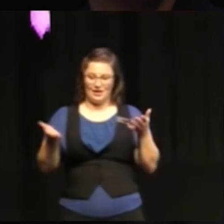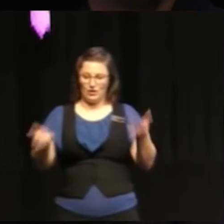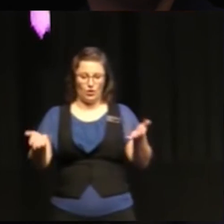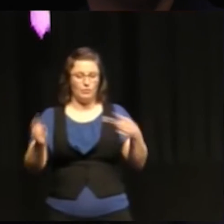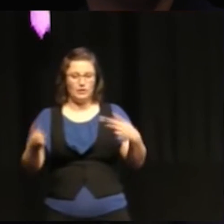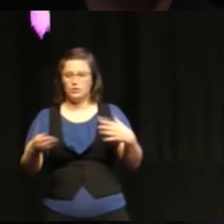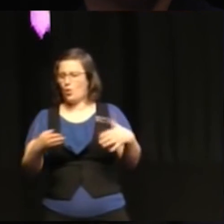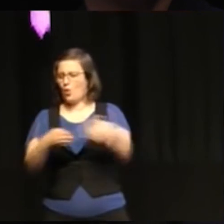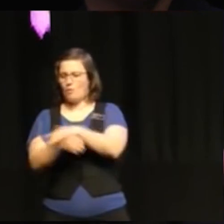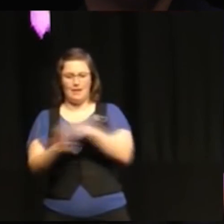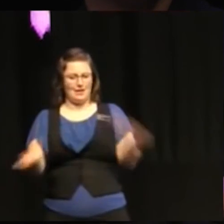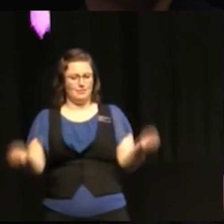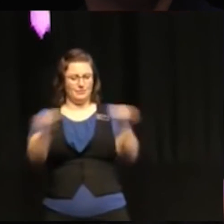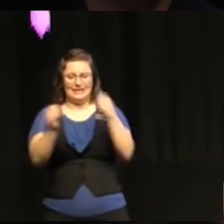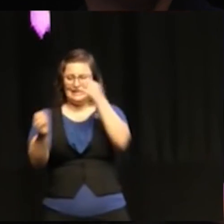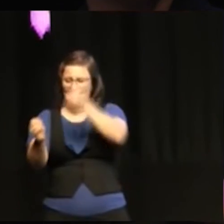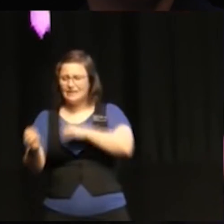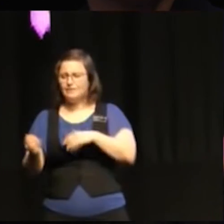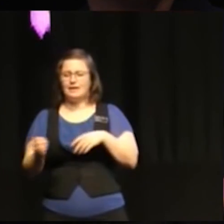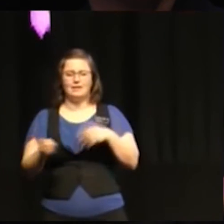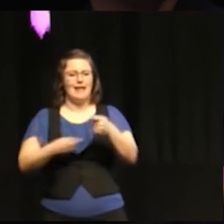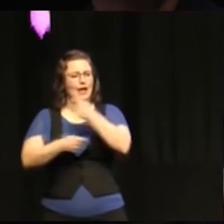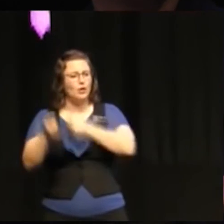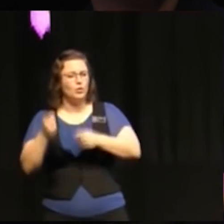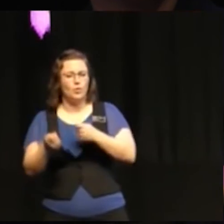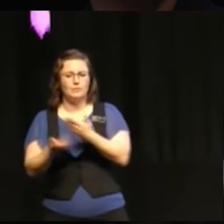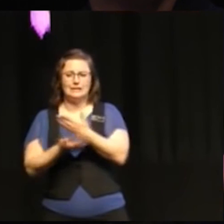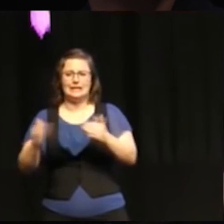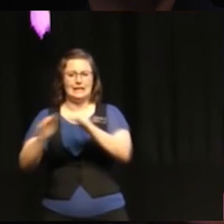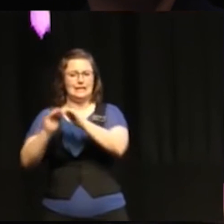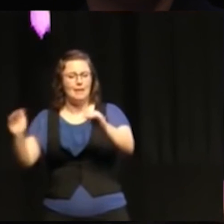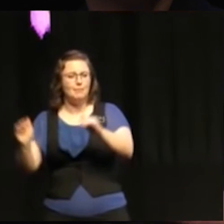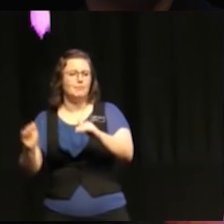frågorna kring ekonomisk ojämlikhet som kanske vissa